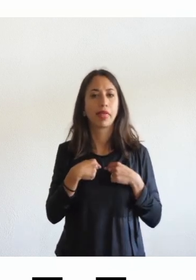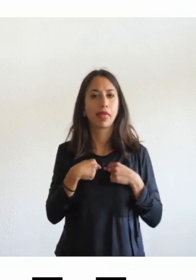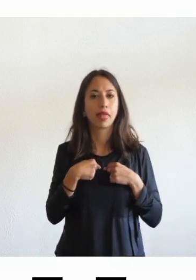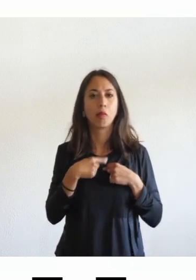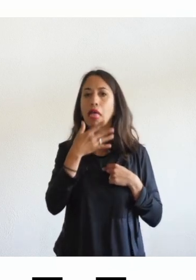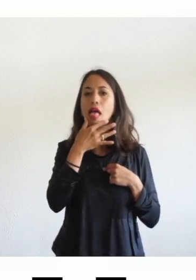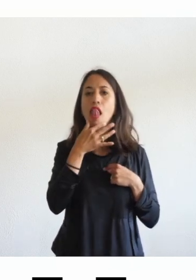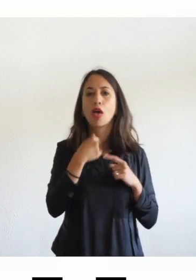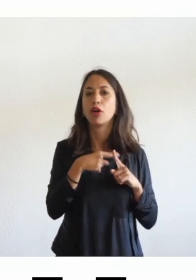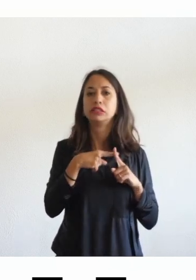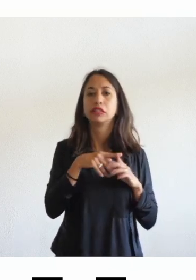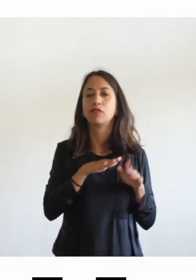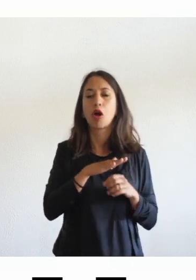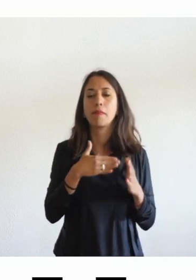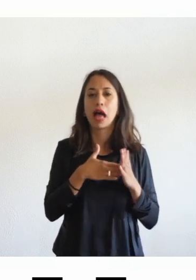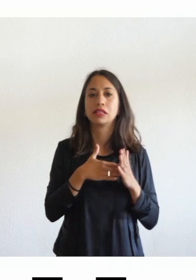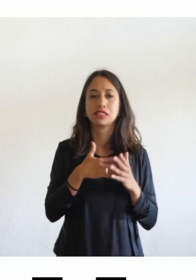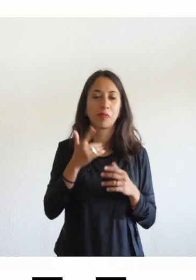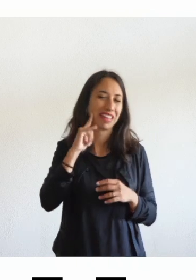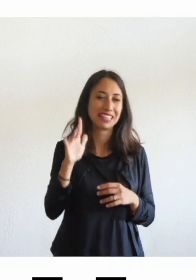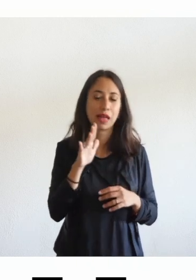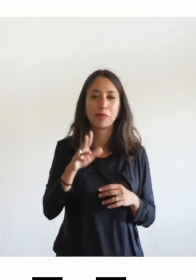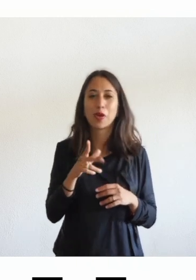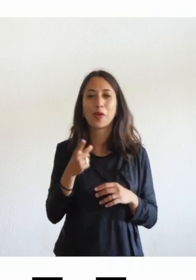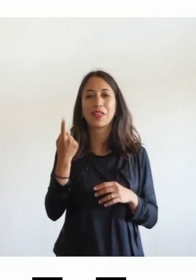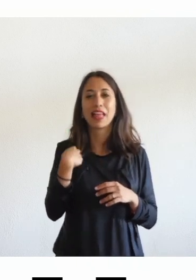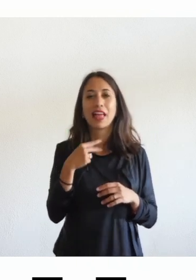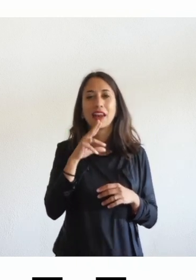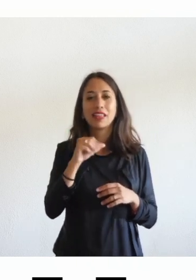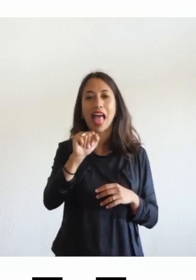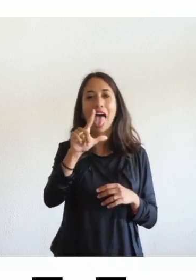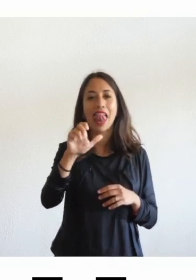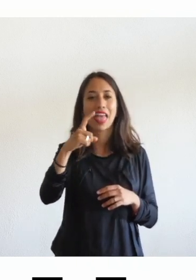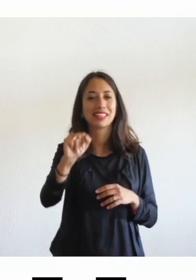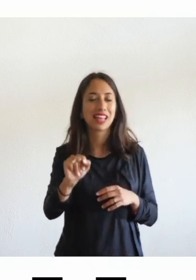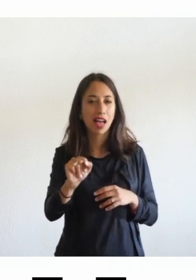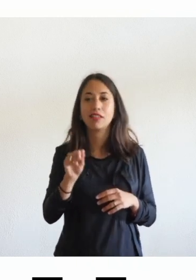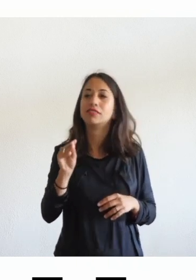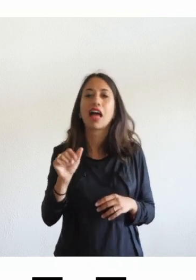belle si parlava di Alexa Alexa che tempo fa domani a Roma